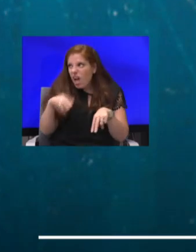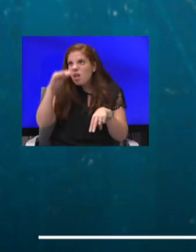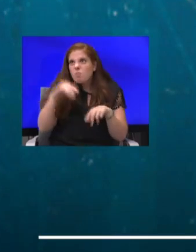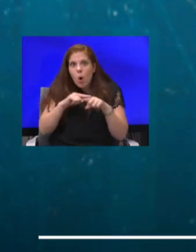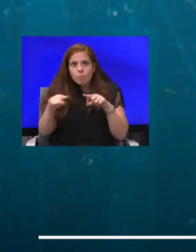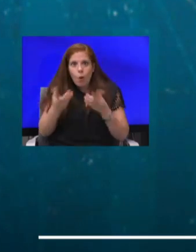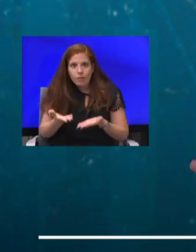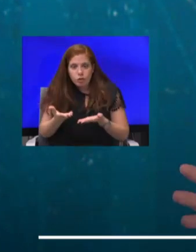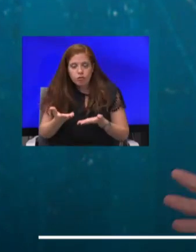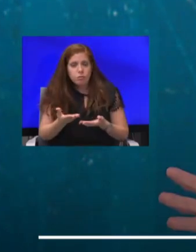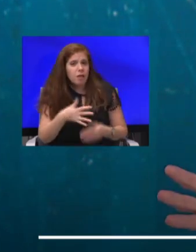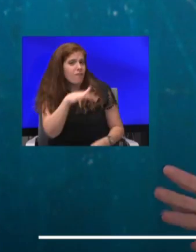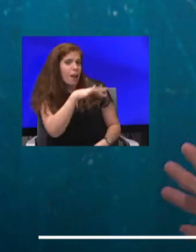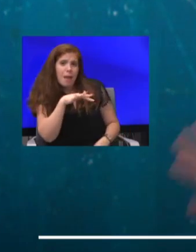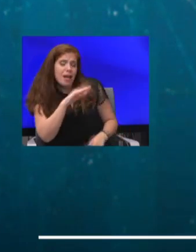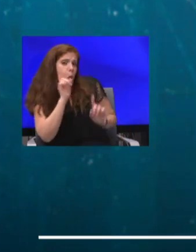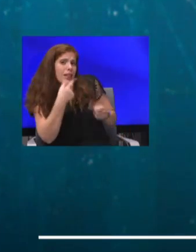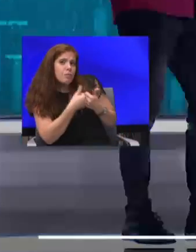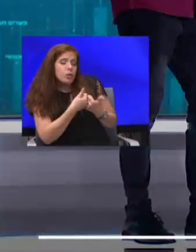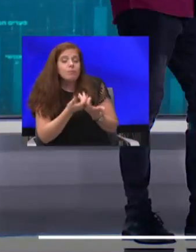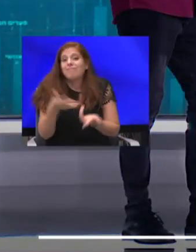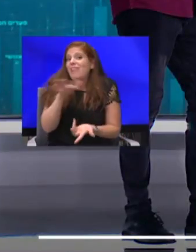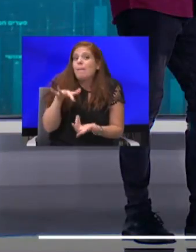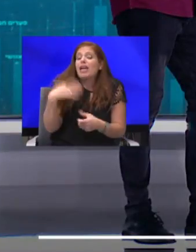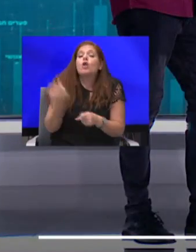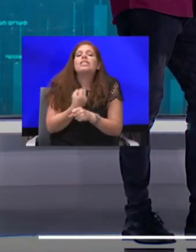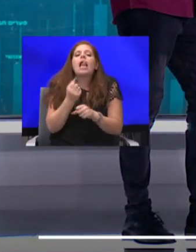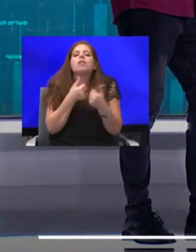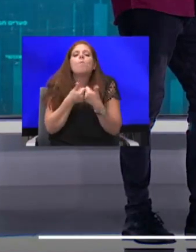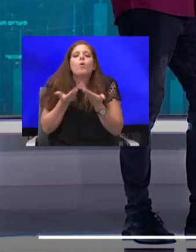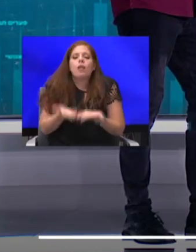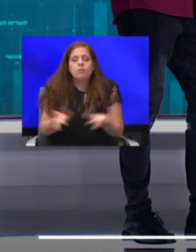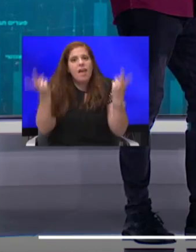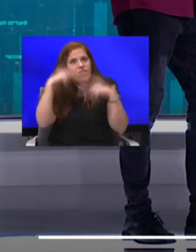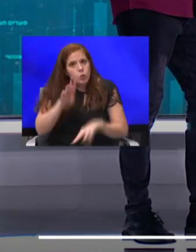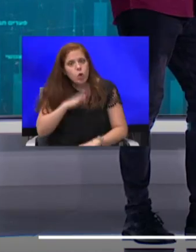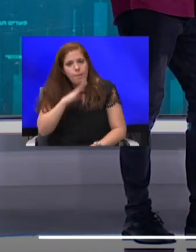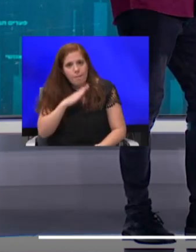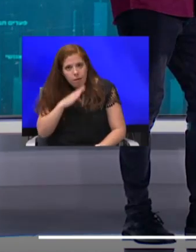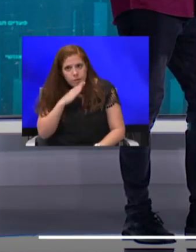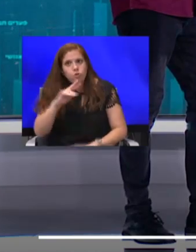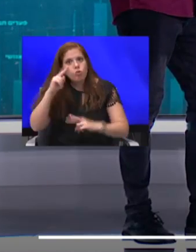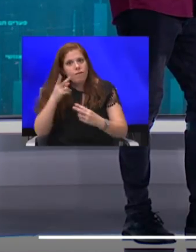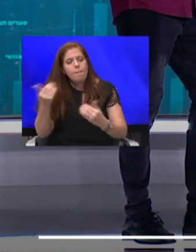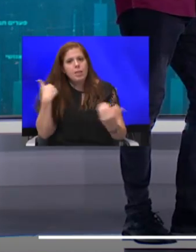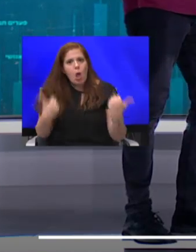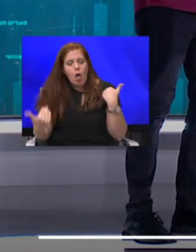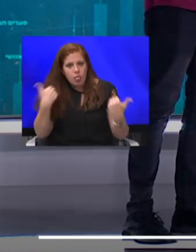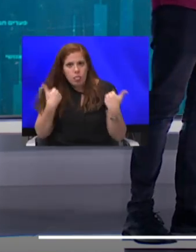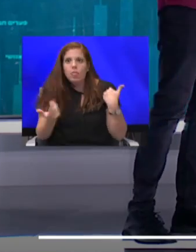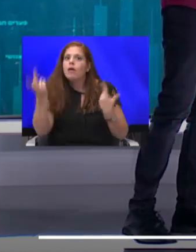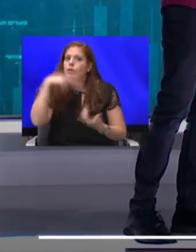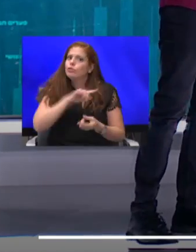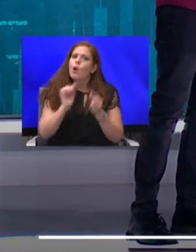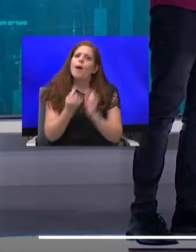לא מסוגלת את המערכת לא הצליחה להבין את זה, והבנו שיש בעיה, כשהצטברו הפניות, הבנו שמדובר ביותר מהמקרה של הגברת, ויש עוד